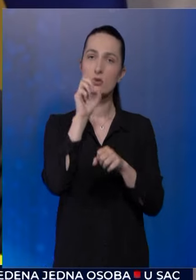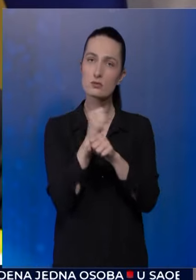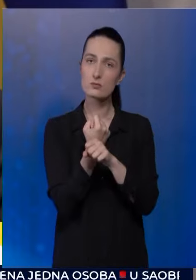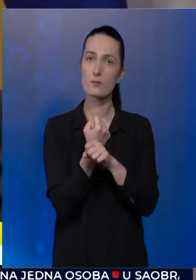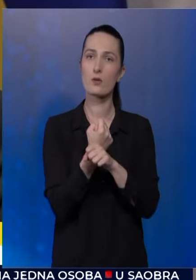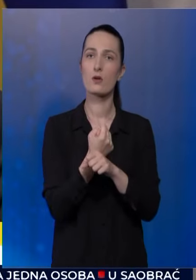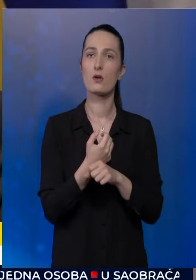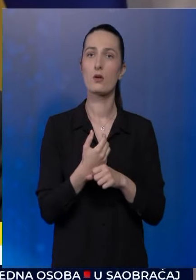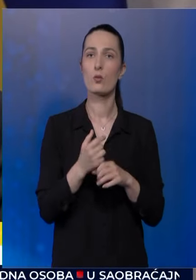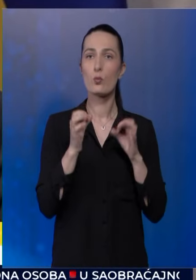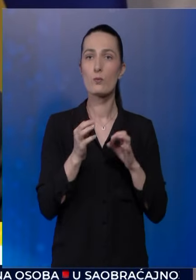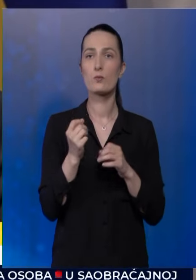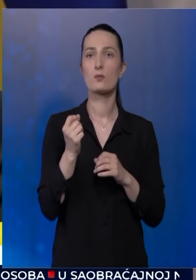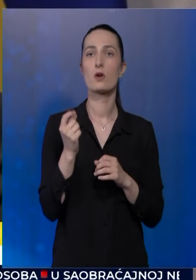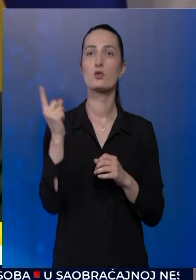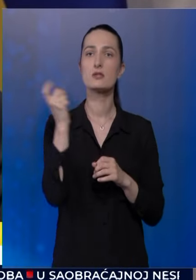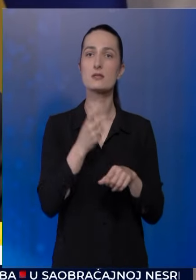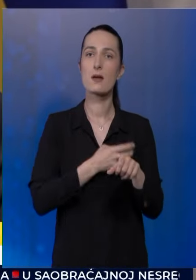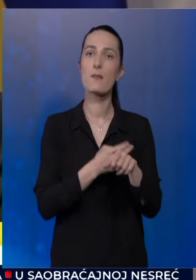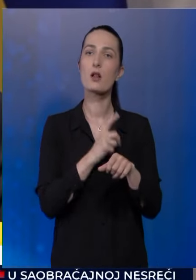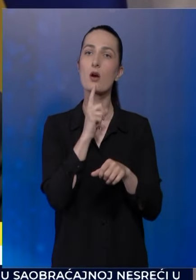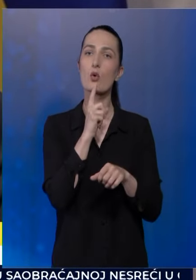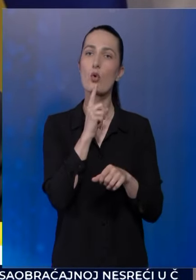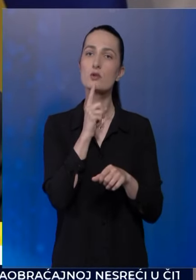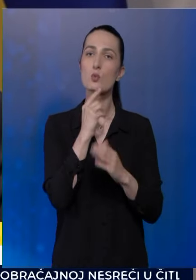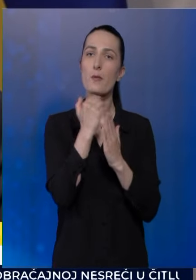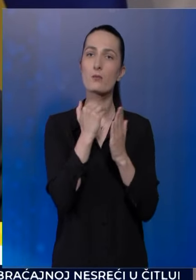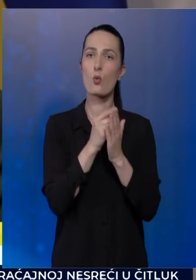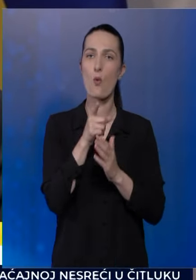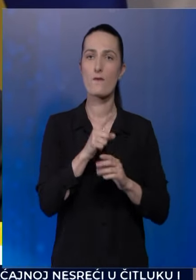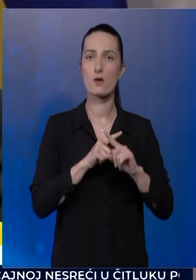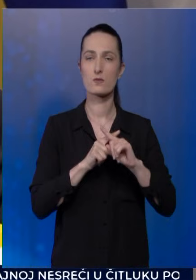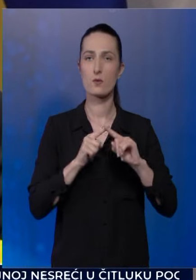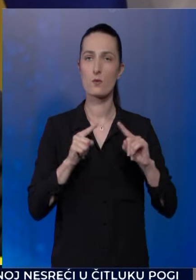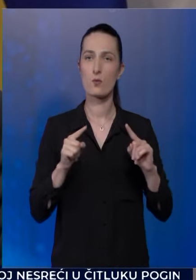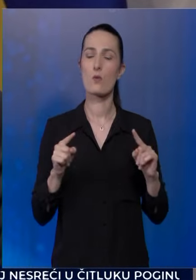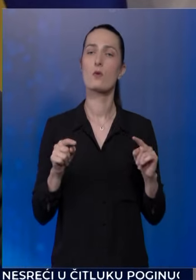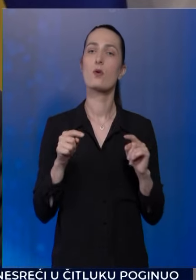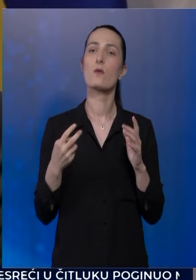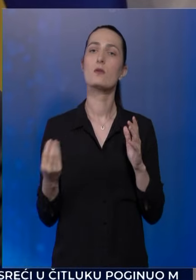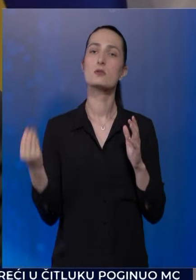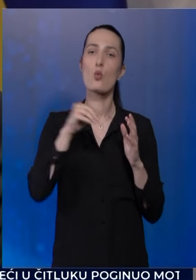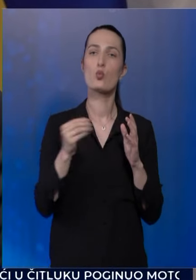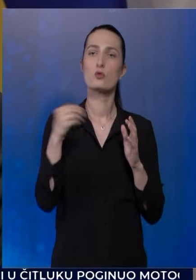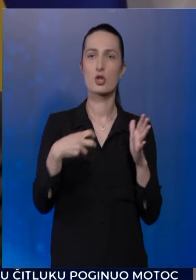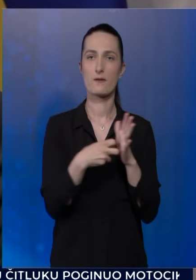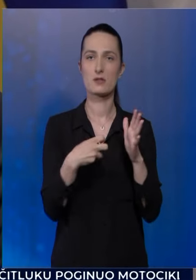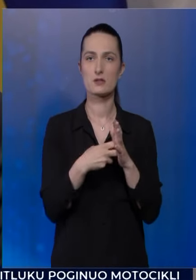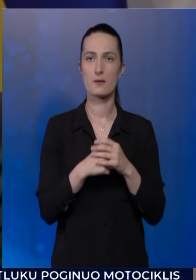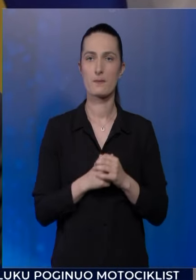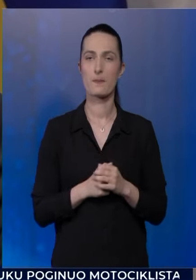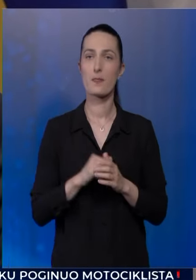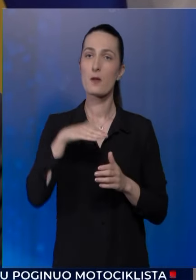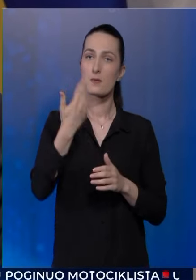upravo iz zemalja koje su predmetom ovakvih vrsta uvođenja